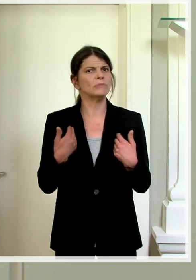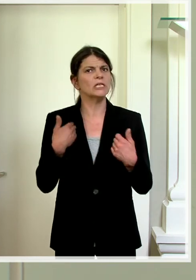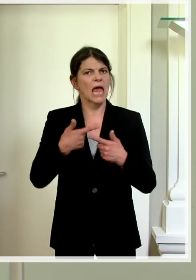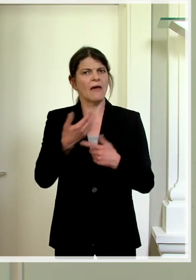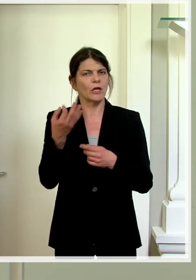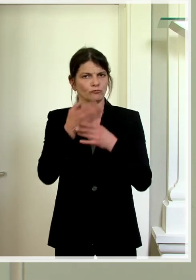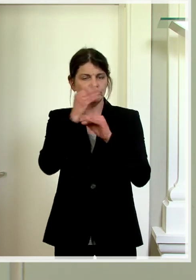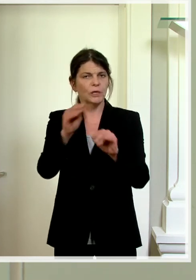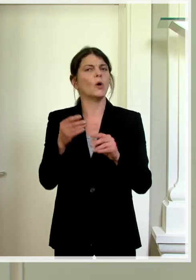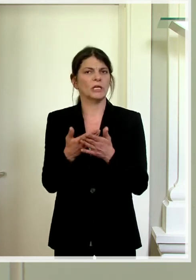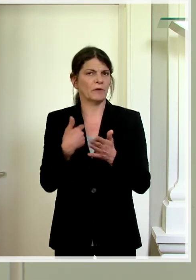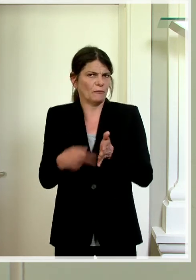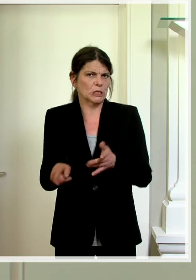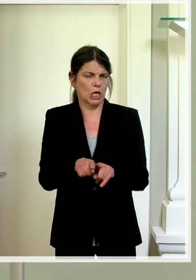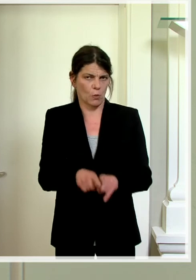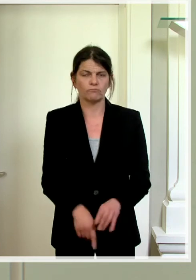darauf verzichtet.